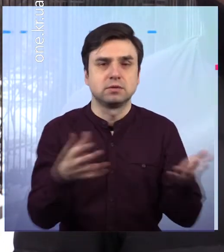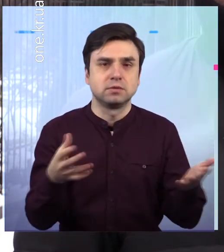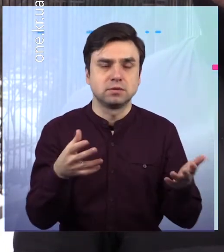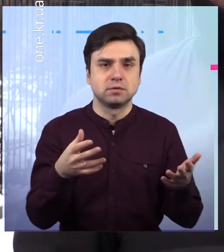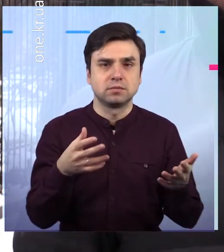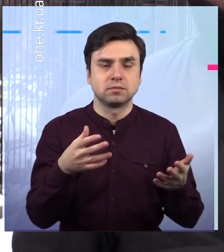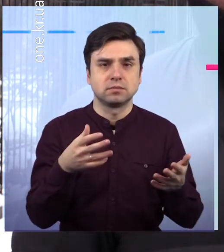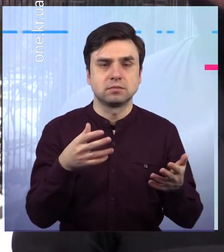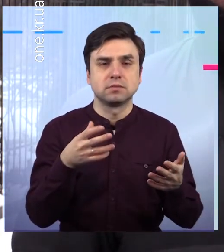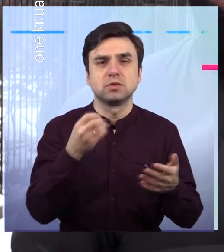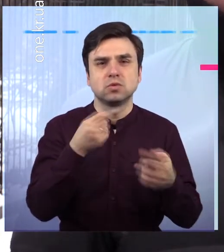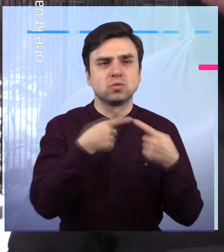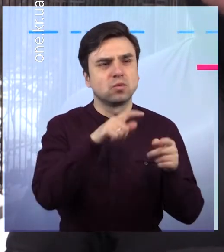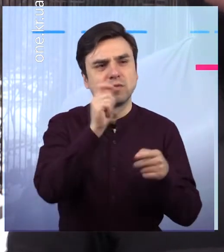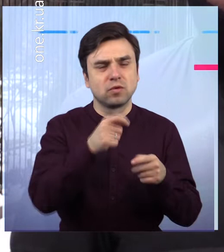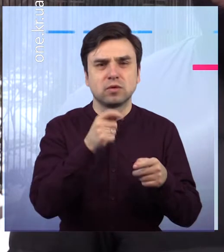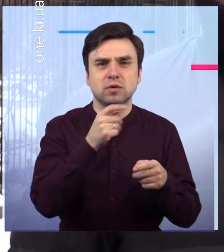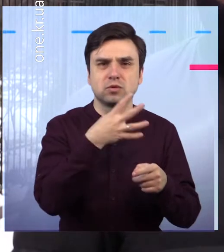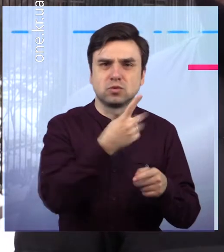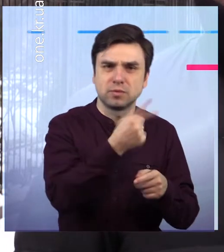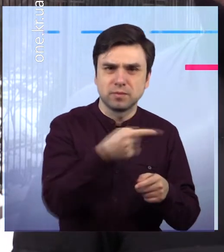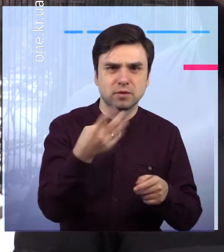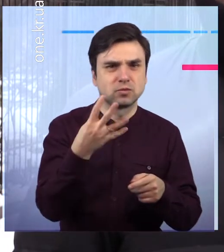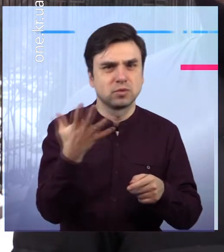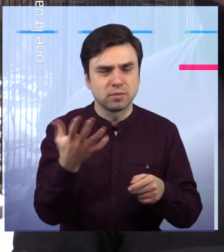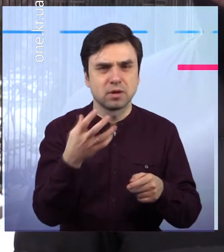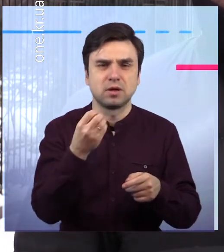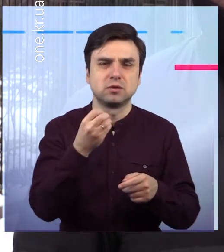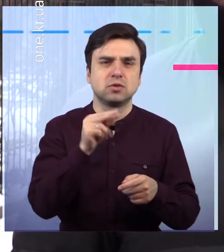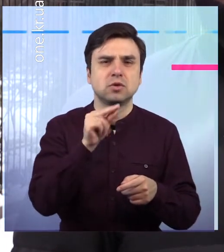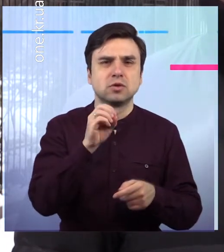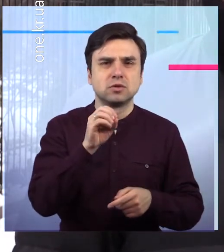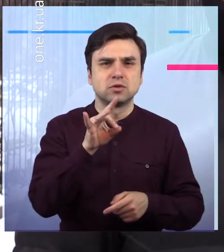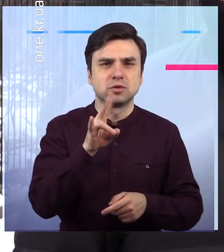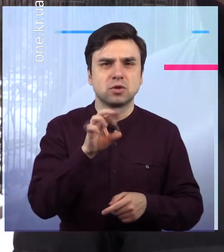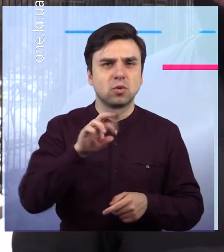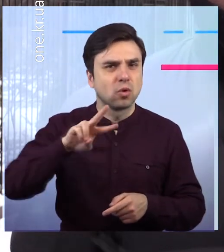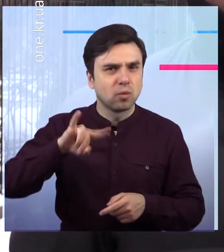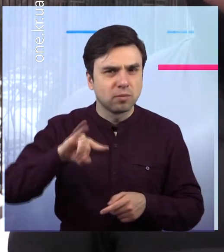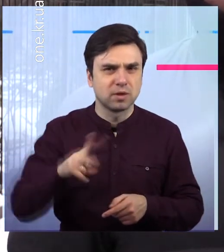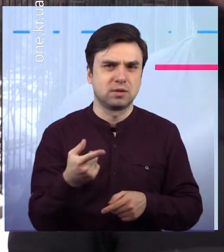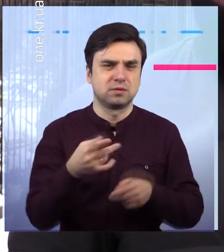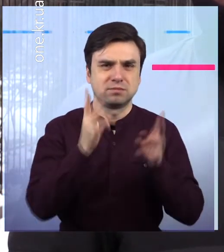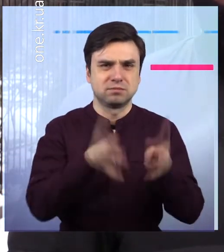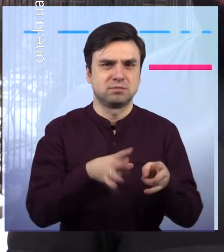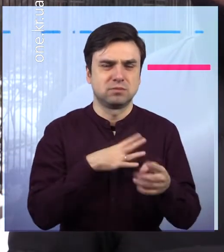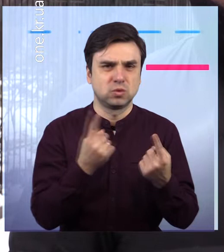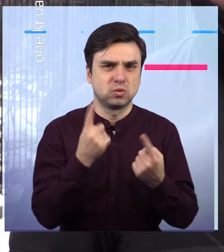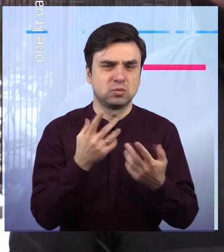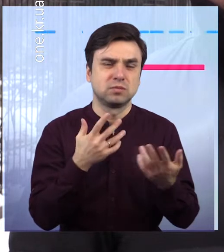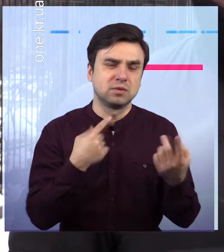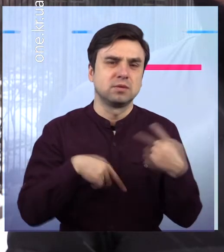за пару днів до цієї дати. Ми з ними проводимо панахиду в церкві, визлагаємо цвіточки на кладбище. Пам'ять у нас Тому